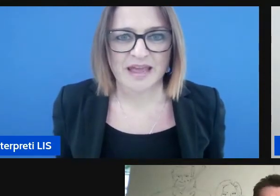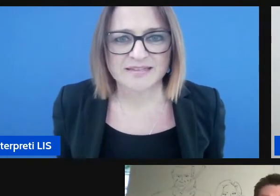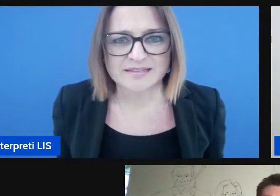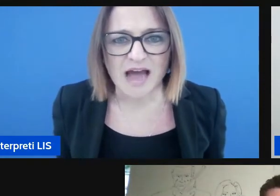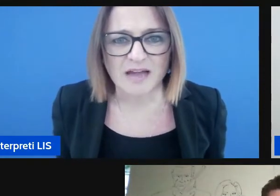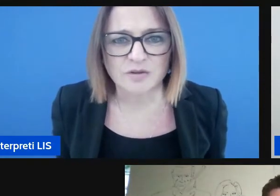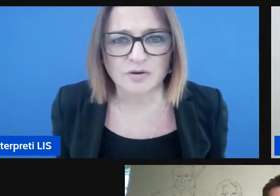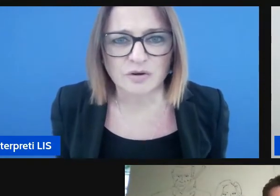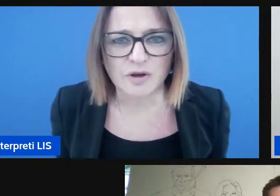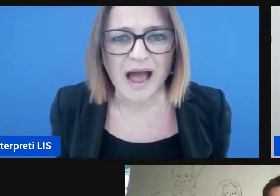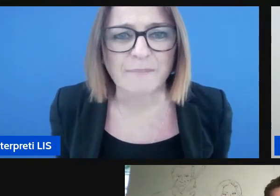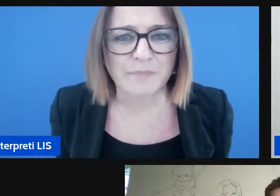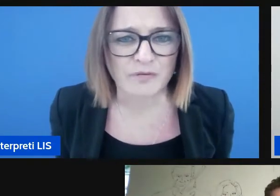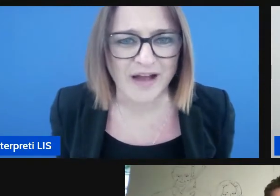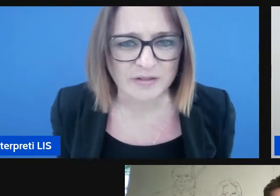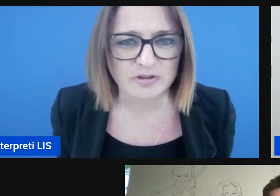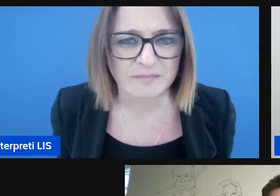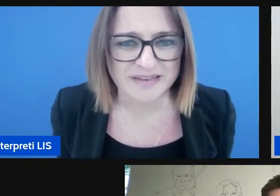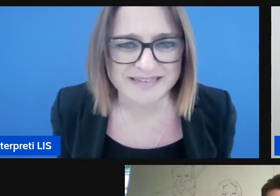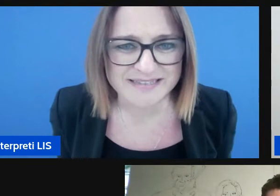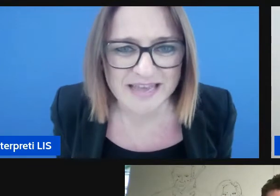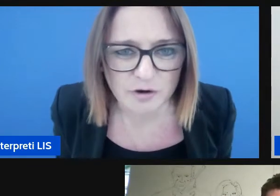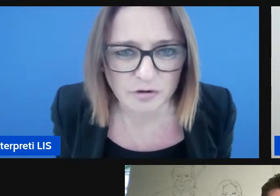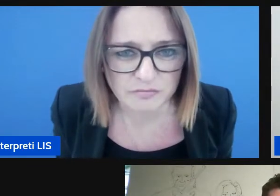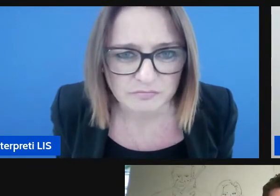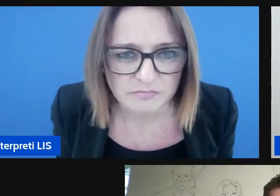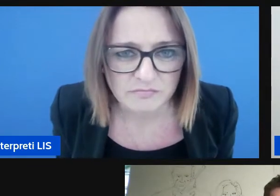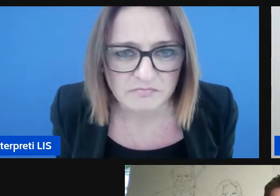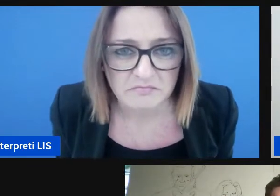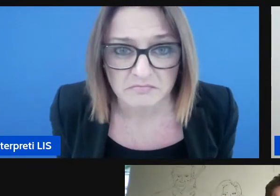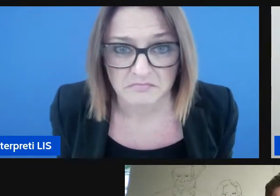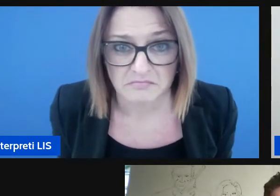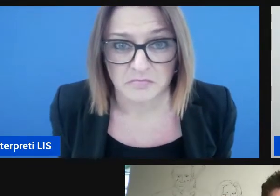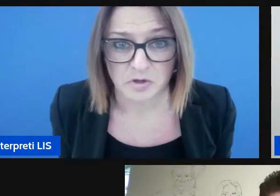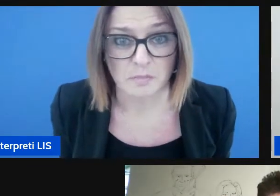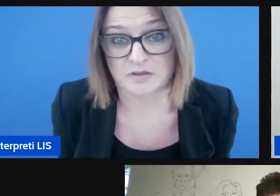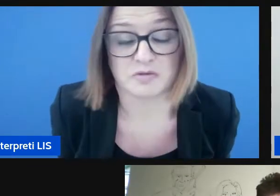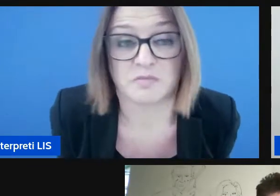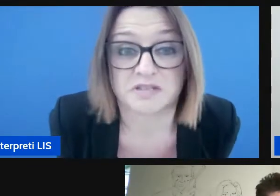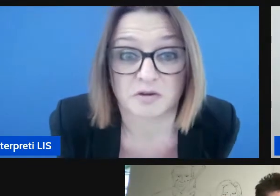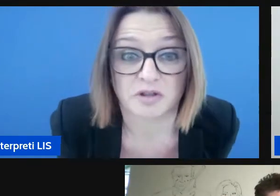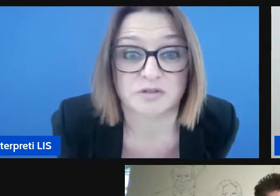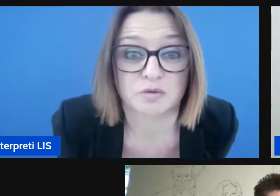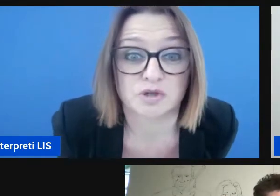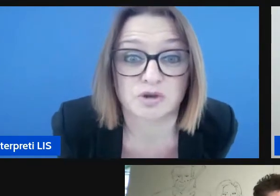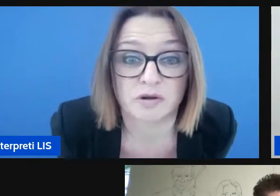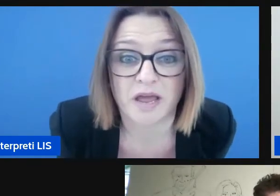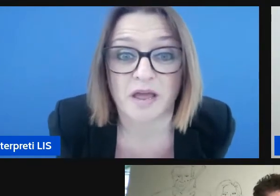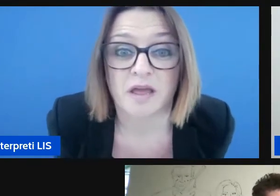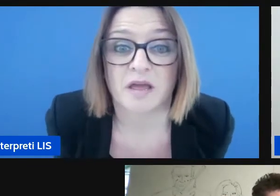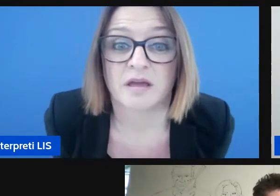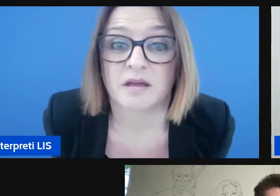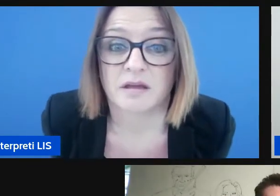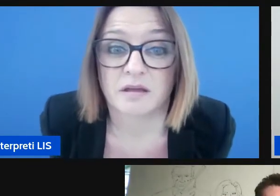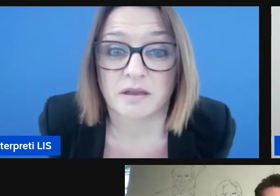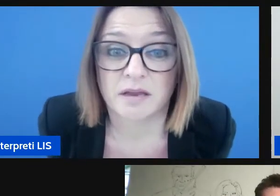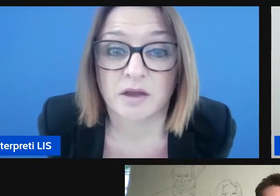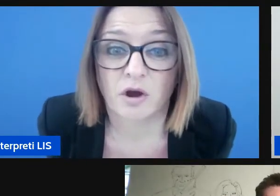che è stato approvato dal ministero io penso il ministero dell'istruzione